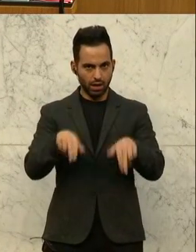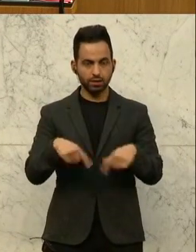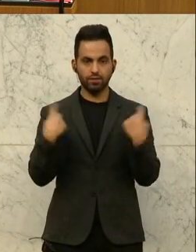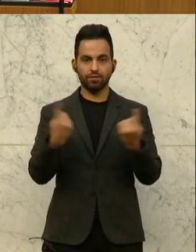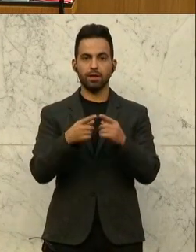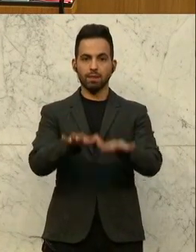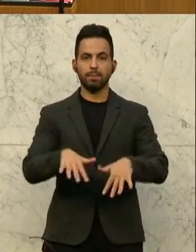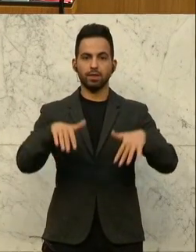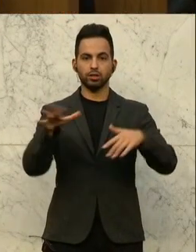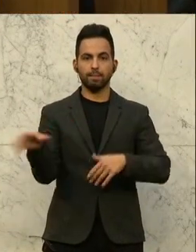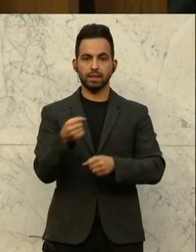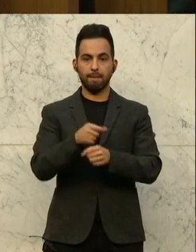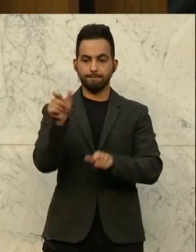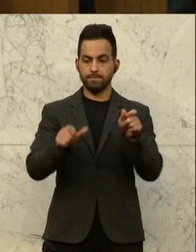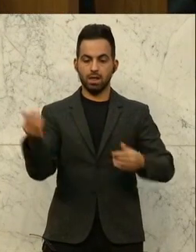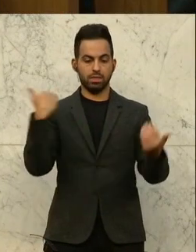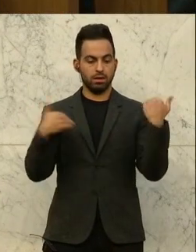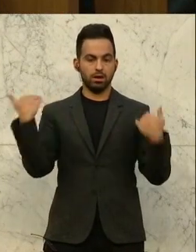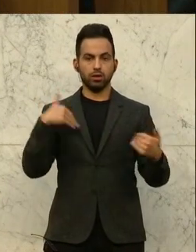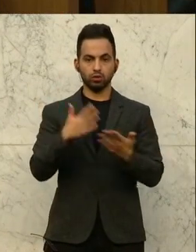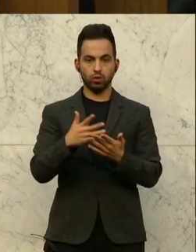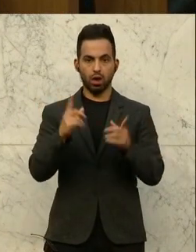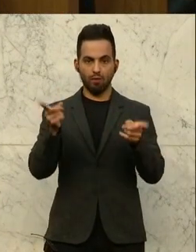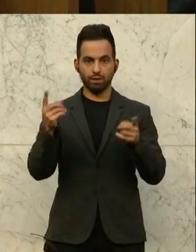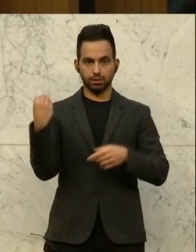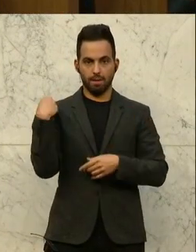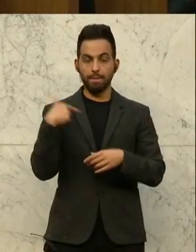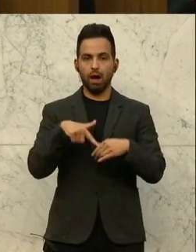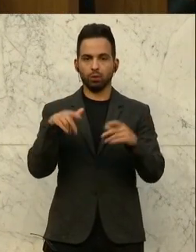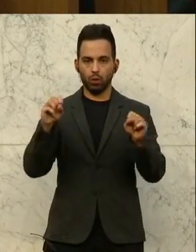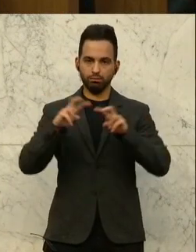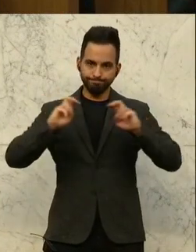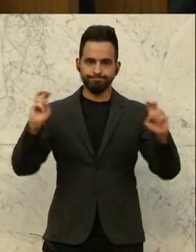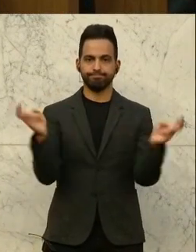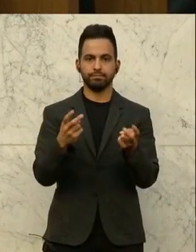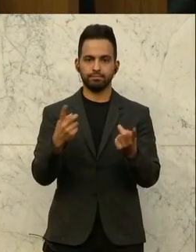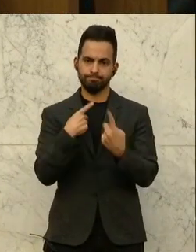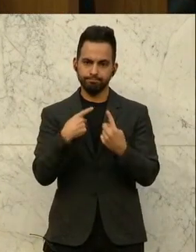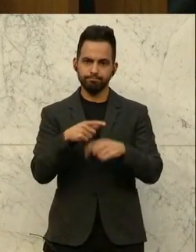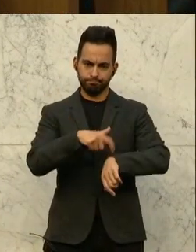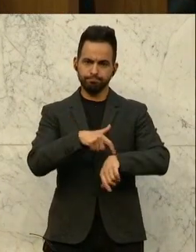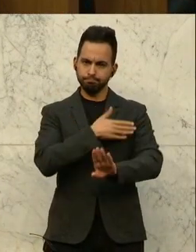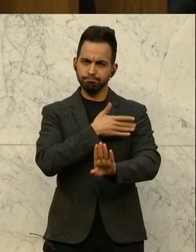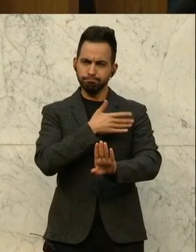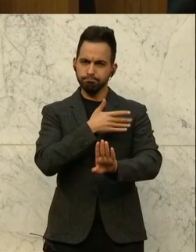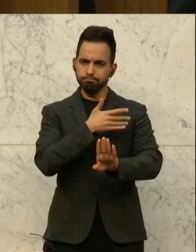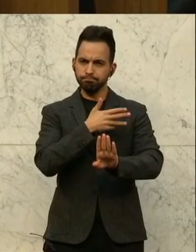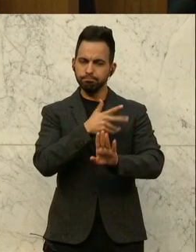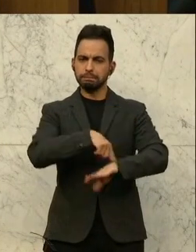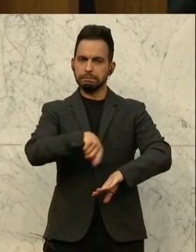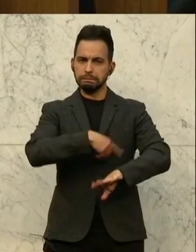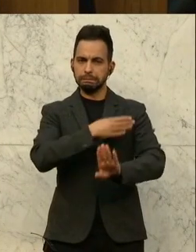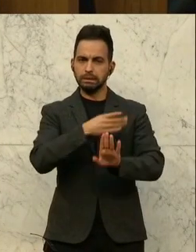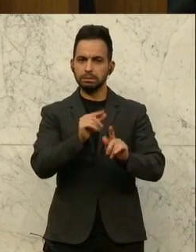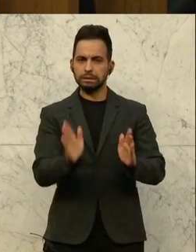parlamentarischen Mitarbeiterinnen und Mitarbeiter aufmerksam gemacht. Und wir haben uns dann zusammengesetzt, das hat eine Zeit lang wirklich gedauert. Wir haben das dann ein bisschen